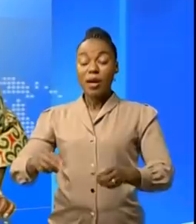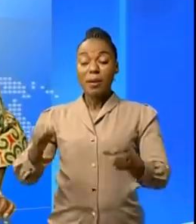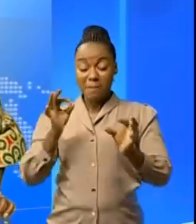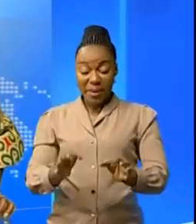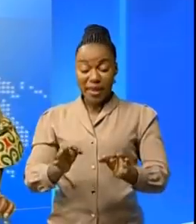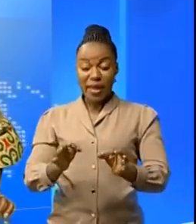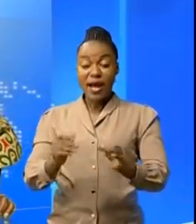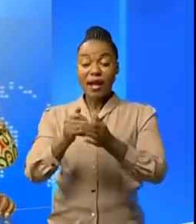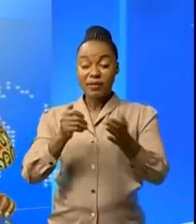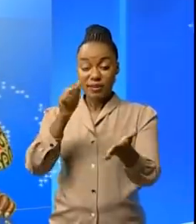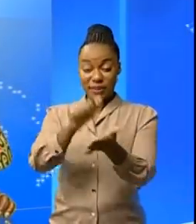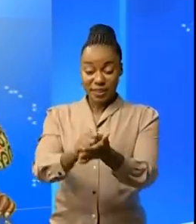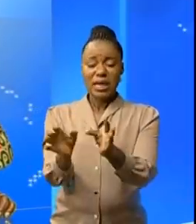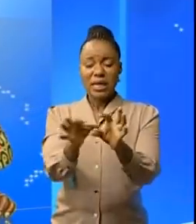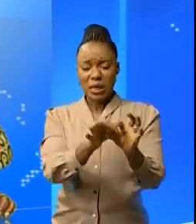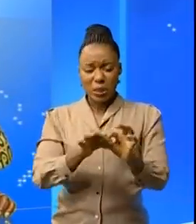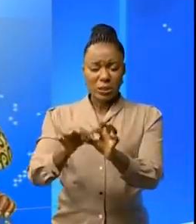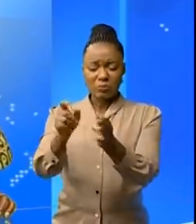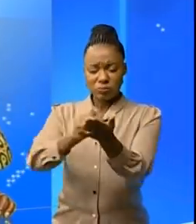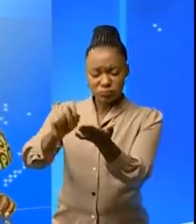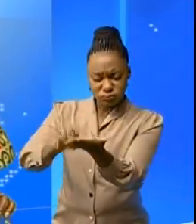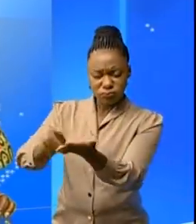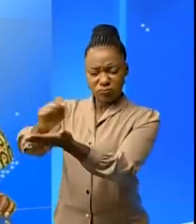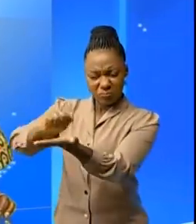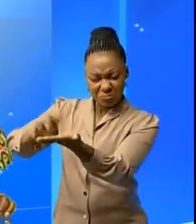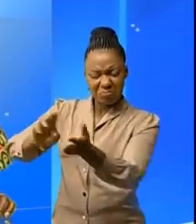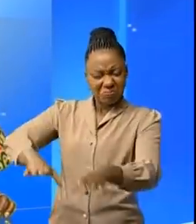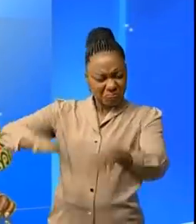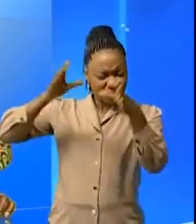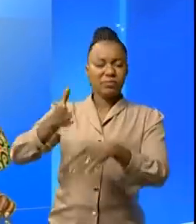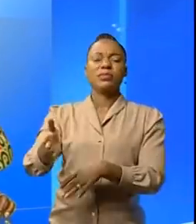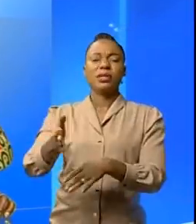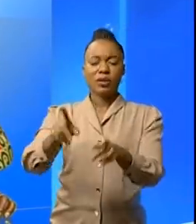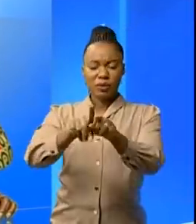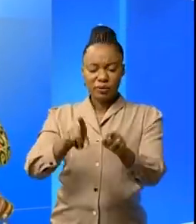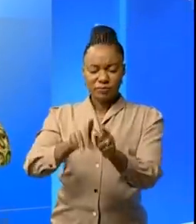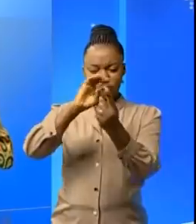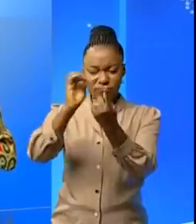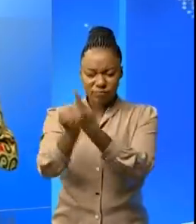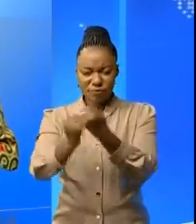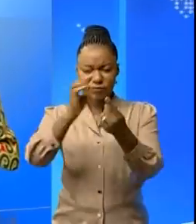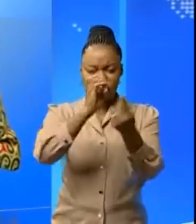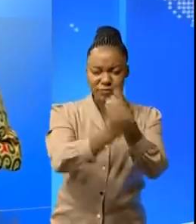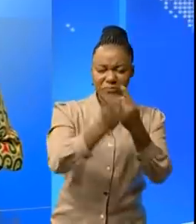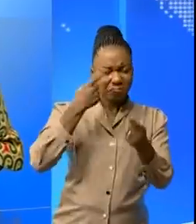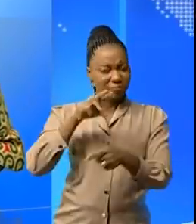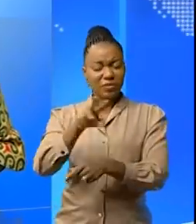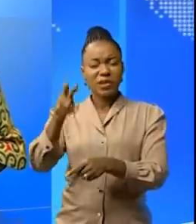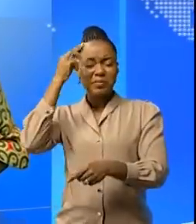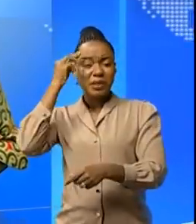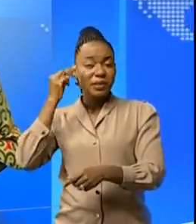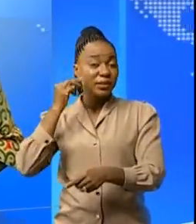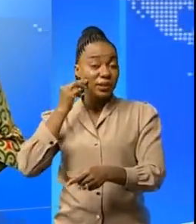de coopération comme vous venez de les suivre, notamment celui du tourisme avec le pays d'Erdogan. Le ministre